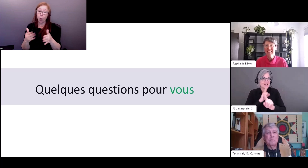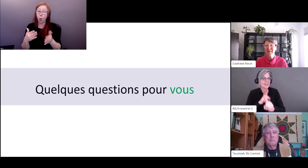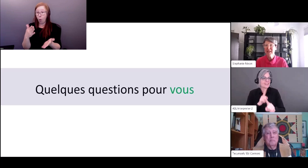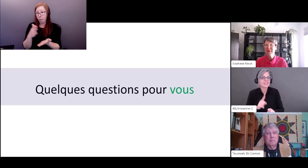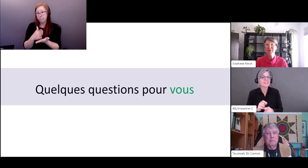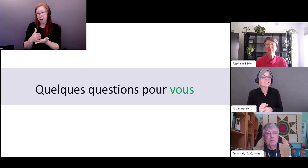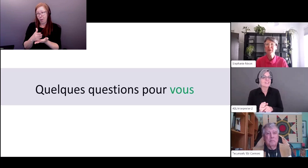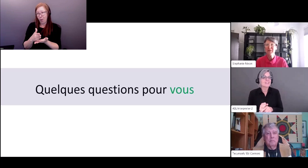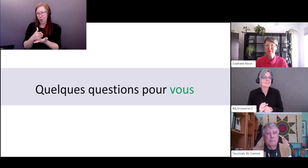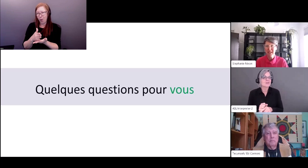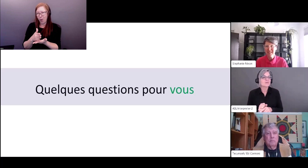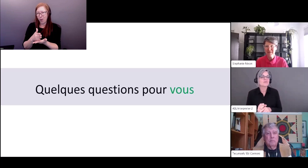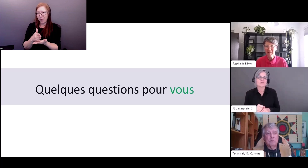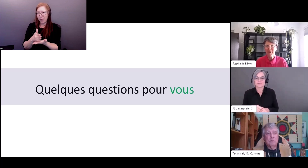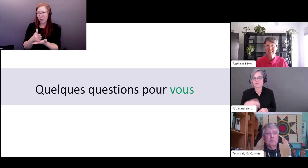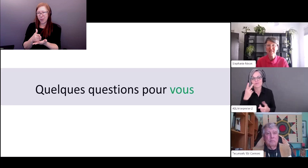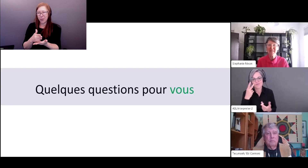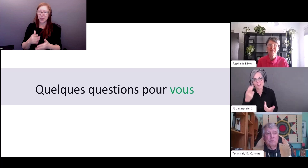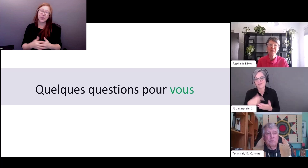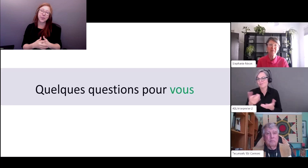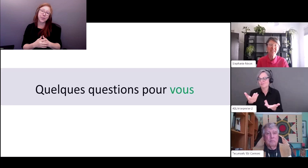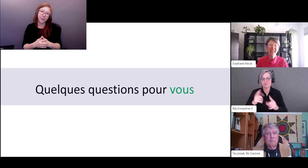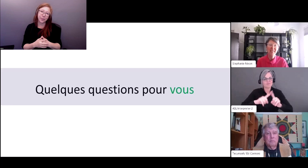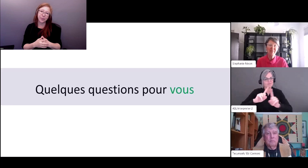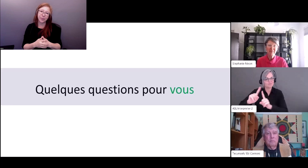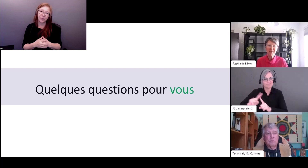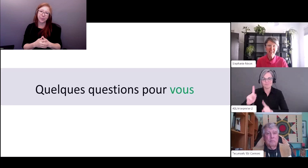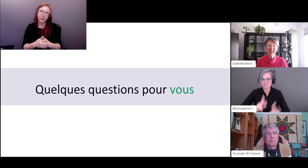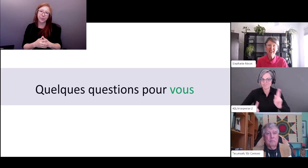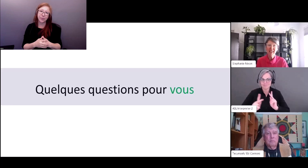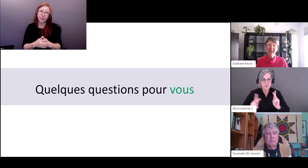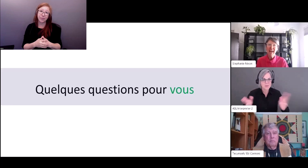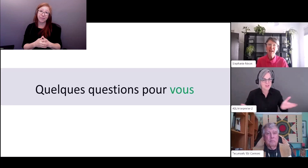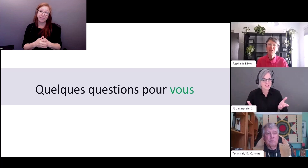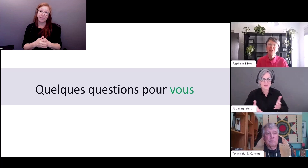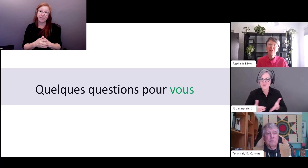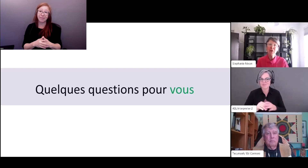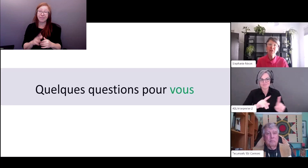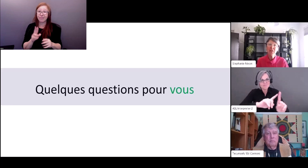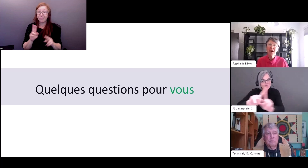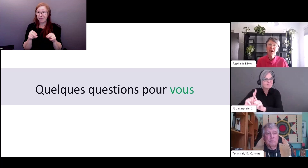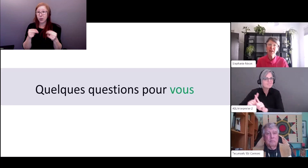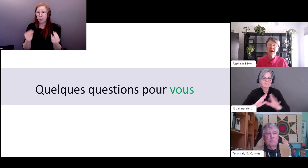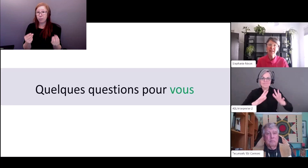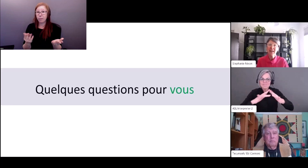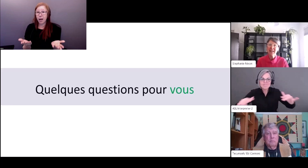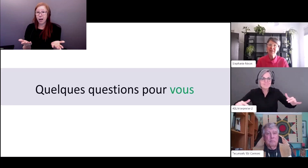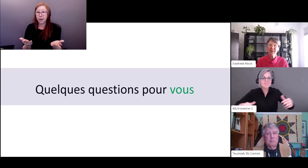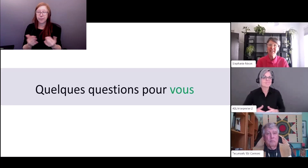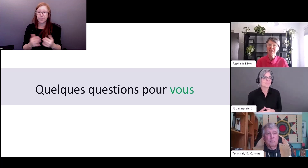et je constate aujourd'hui que nous avons un beau mélange aujourd'hui dans la salle